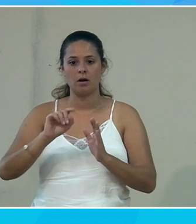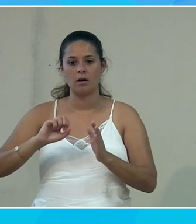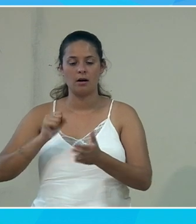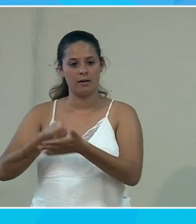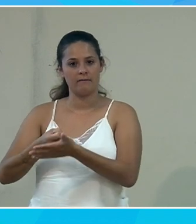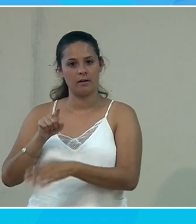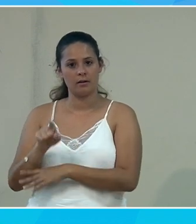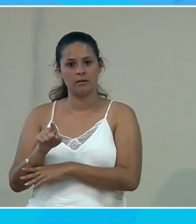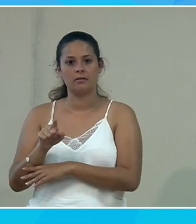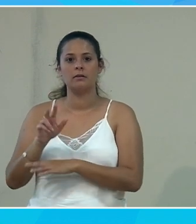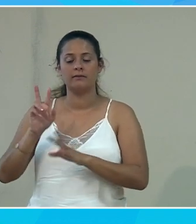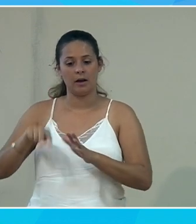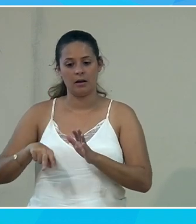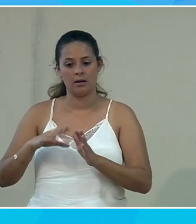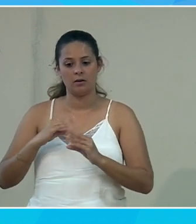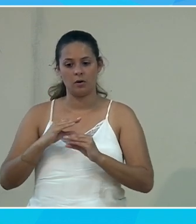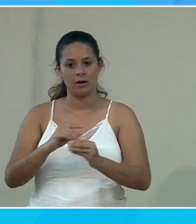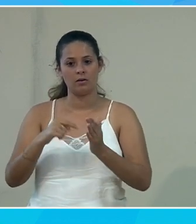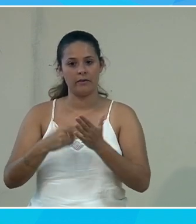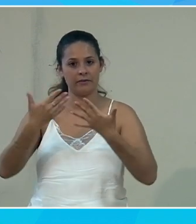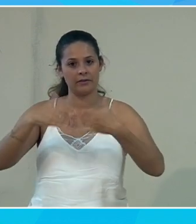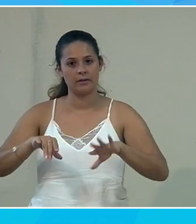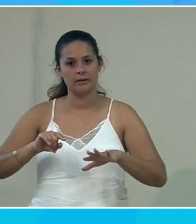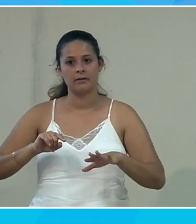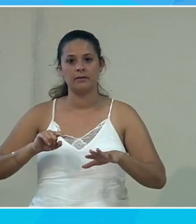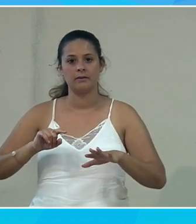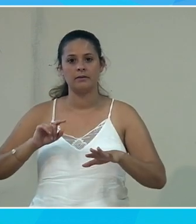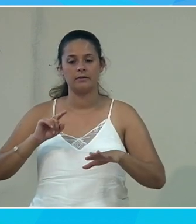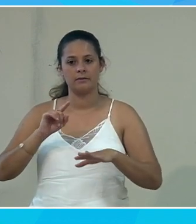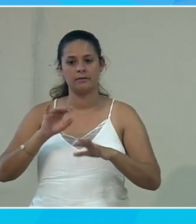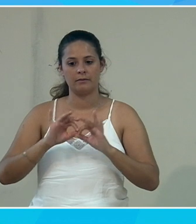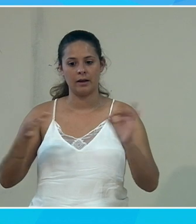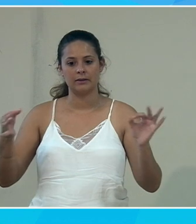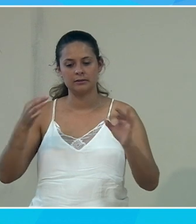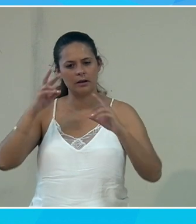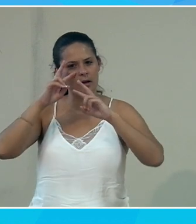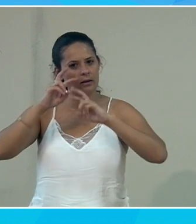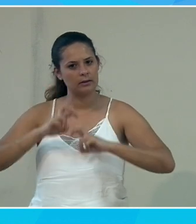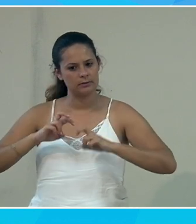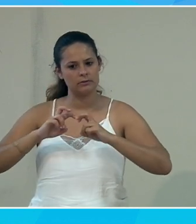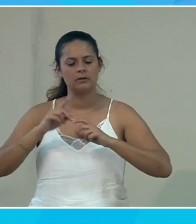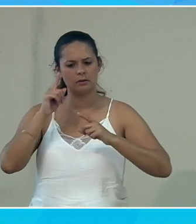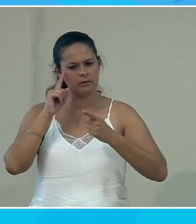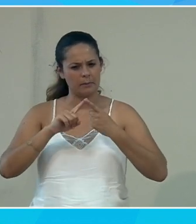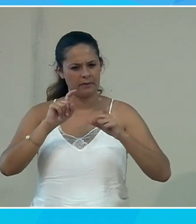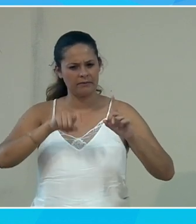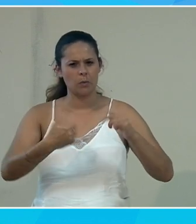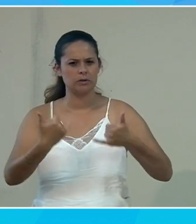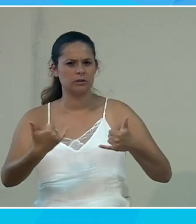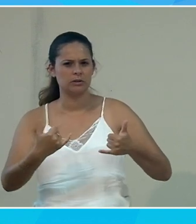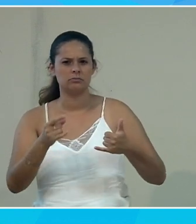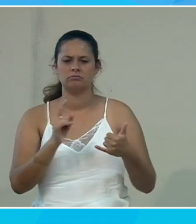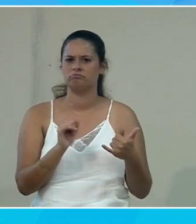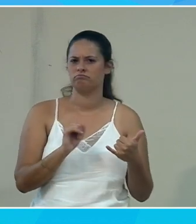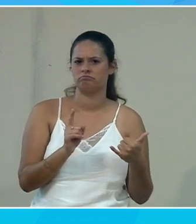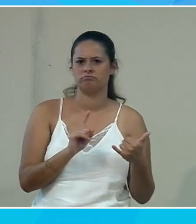la fin et en définitive, quand j'ai fini ma phrase, il a été corrigé tout ça parce qu'il a analysé la syntaxe de la phrase, il a dit non, mais virgule ici, c'est